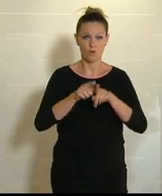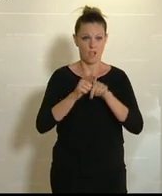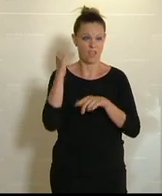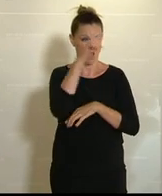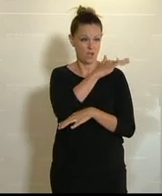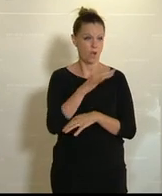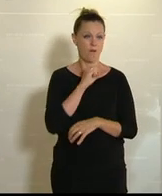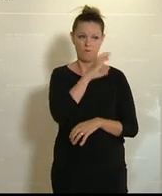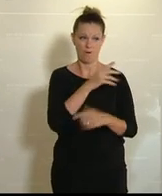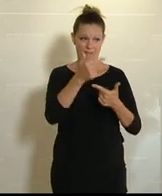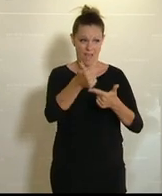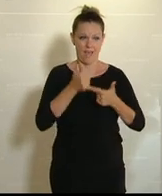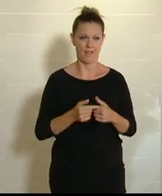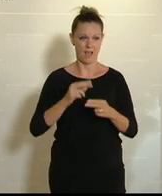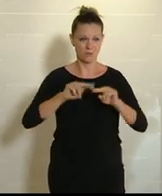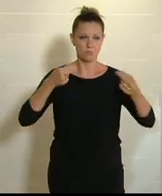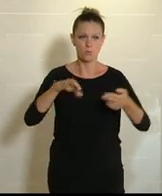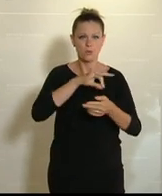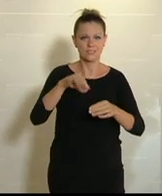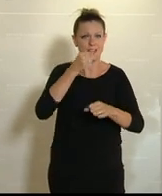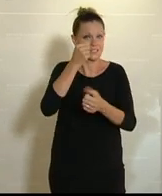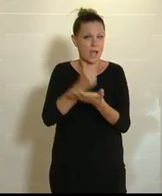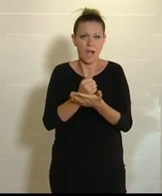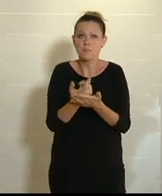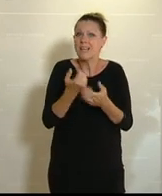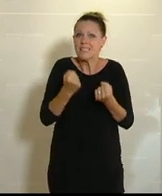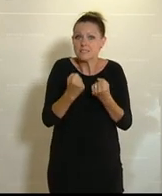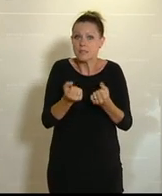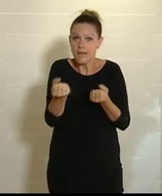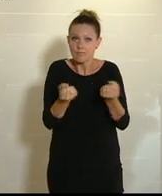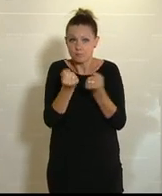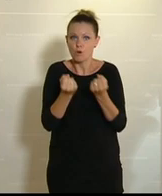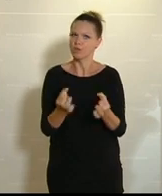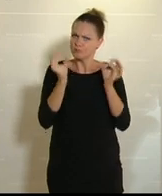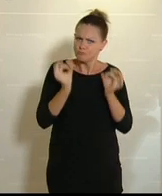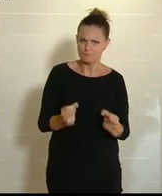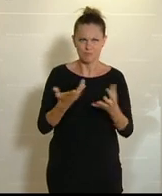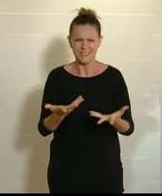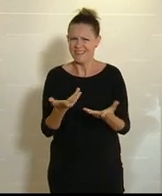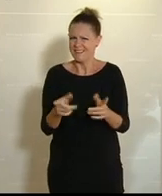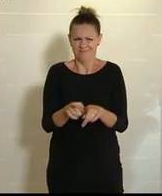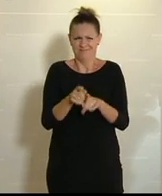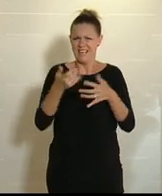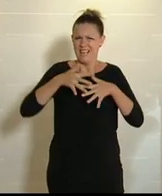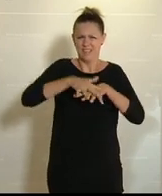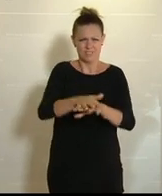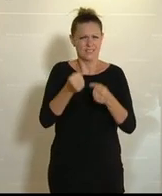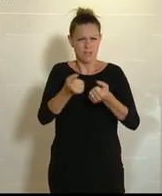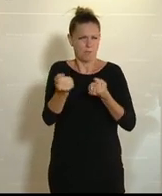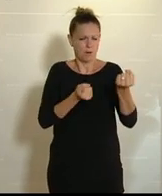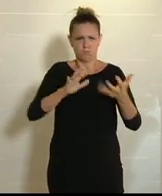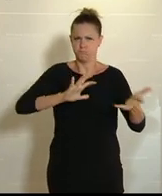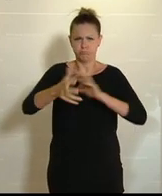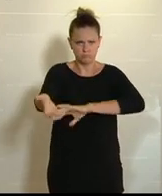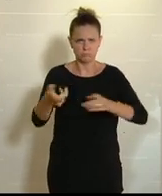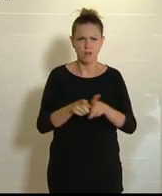Bundeskanzleramt, dann ist das kein Beitrag zur Sicherheitspolitik, sondern dann ist das eine Bankrotterklärung der Integrations und Sicherheitspolitik.